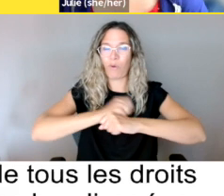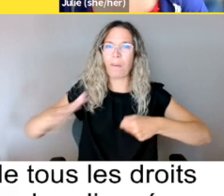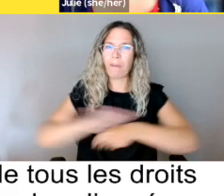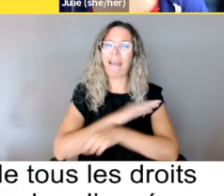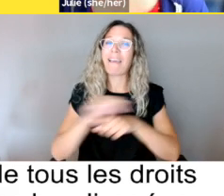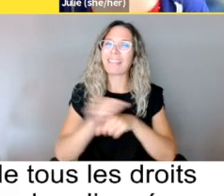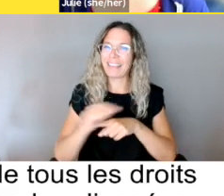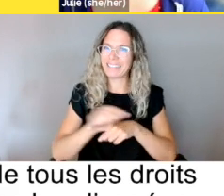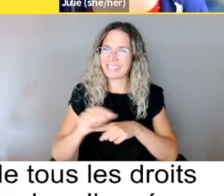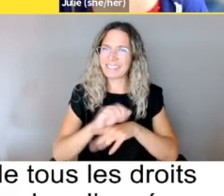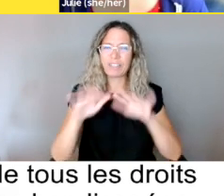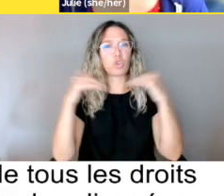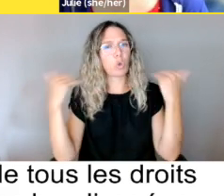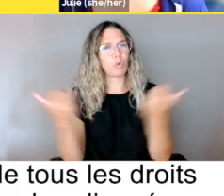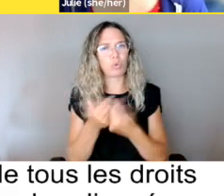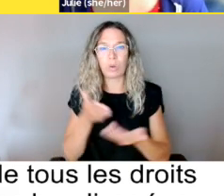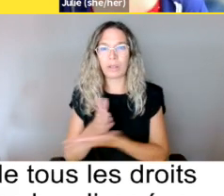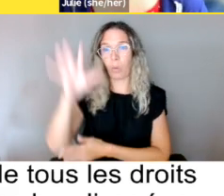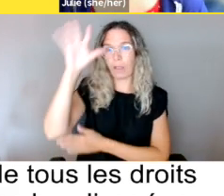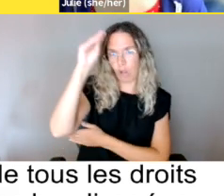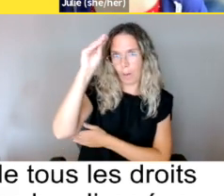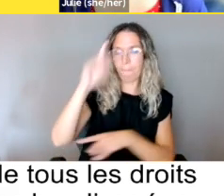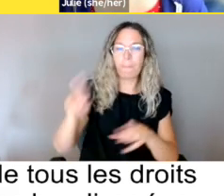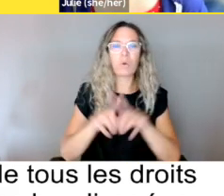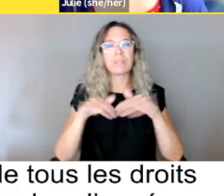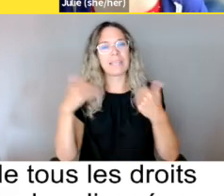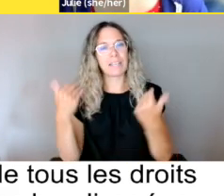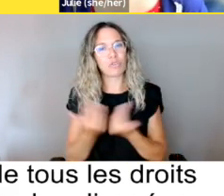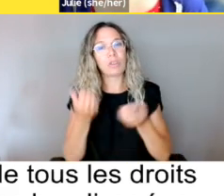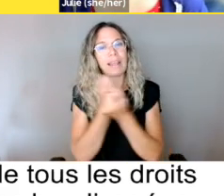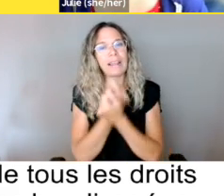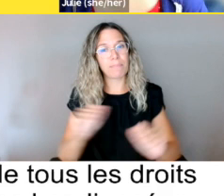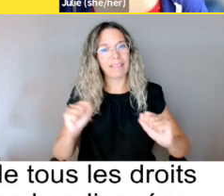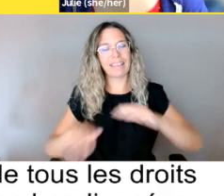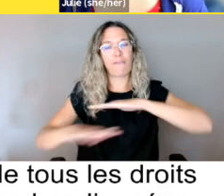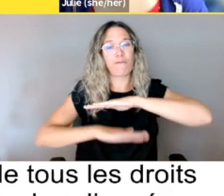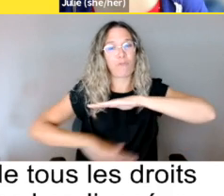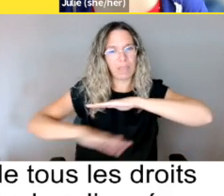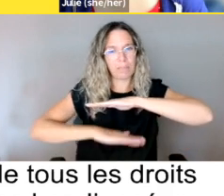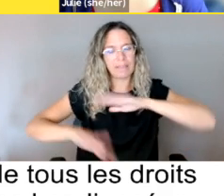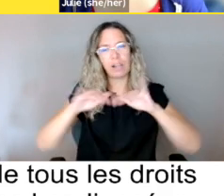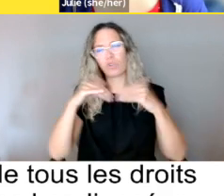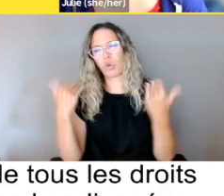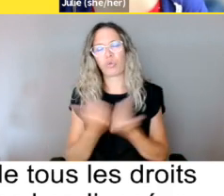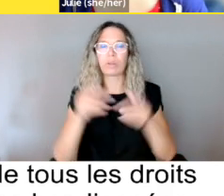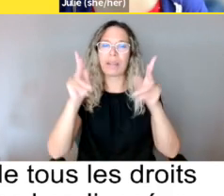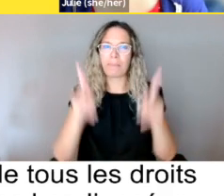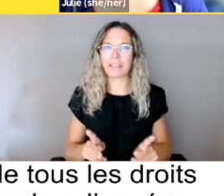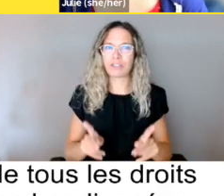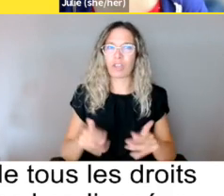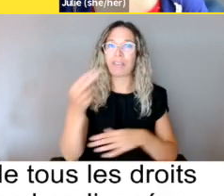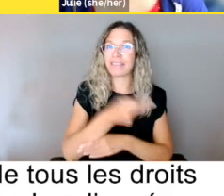exercice de tous les droits de l'homme et de toutes les libertés fondamentales de toutes les personnes